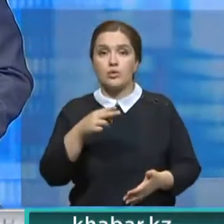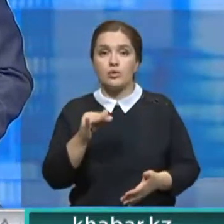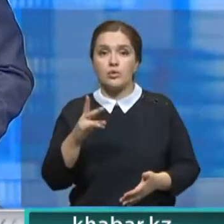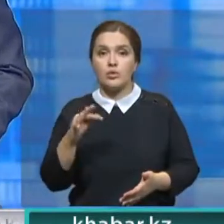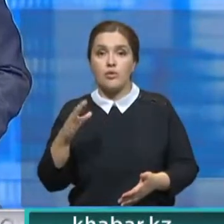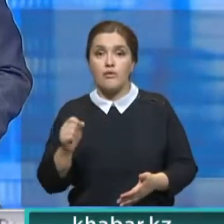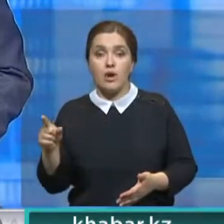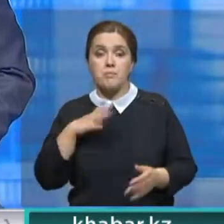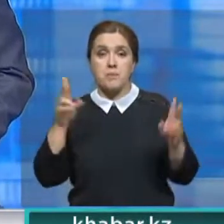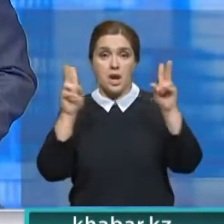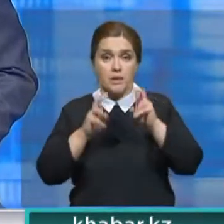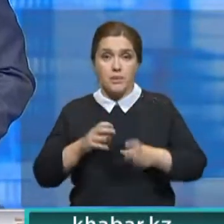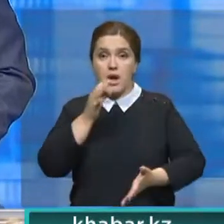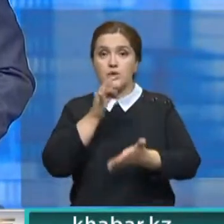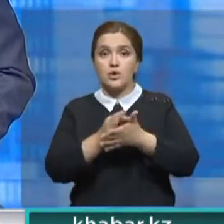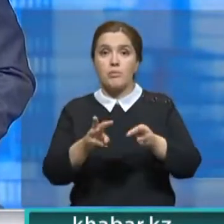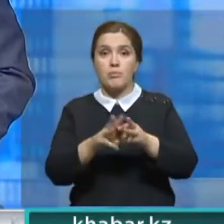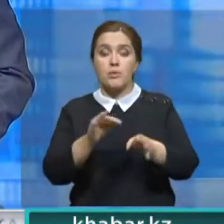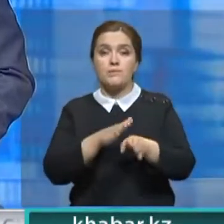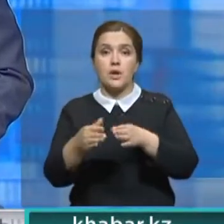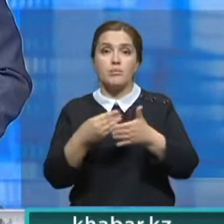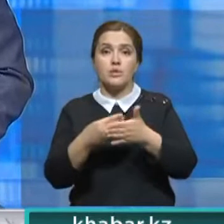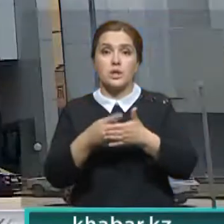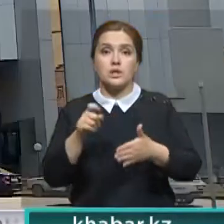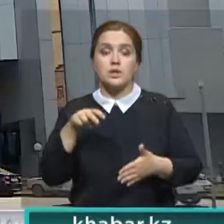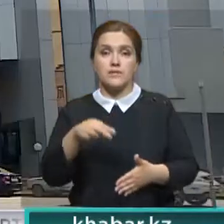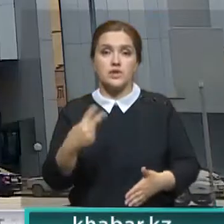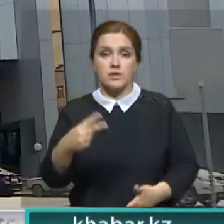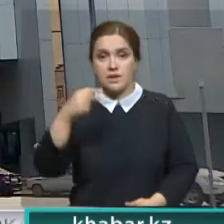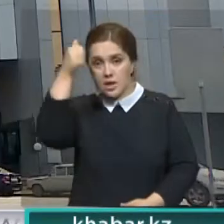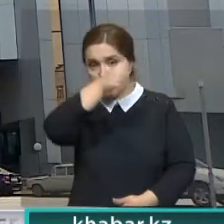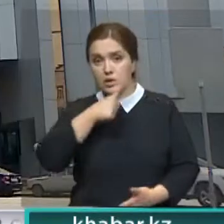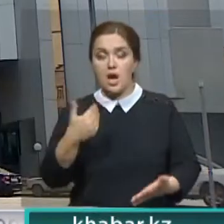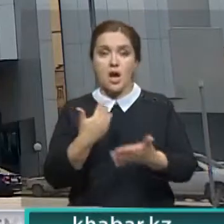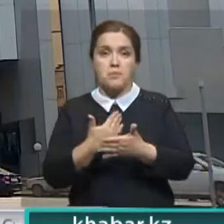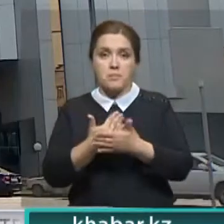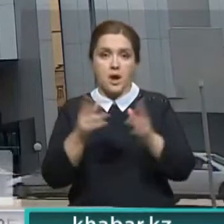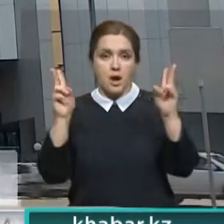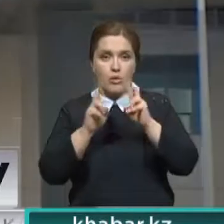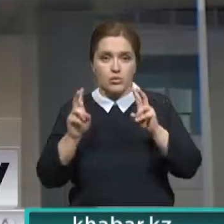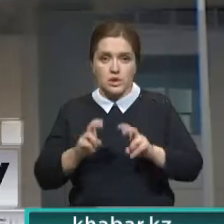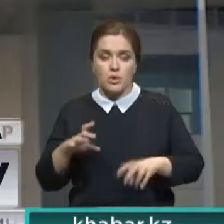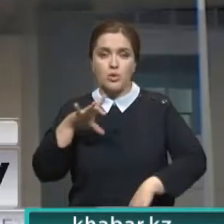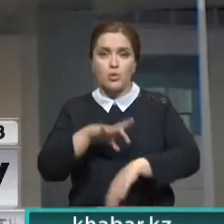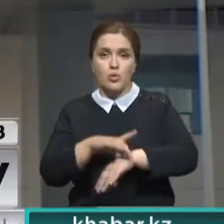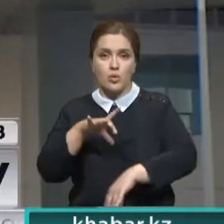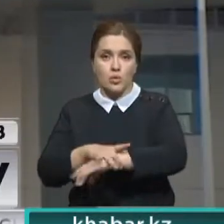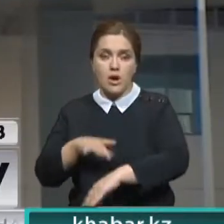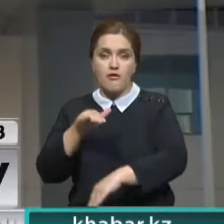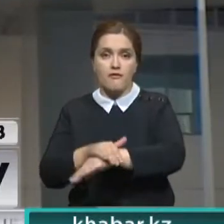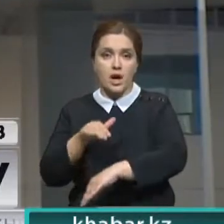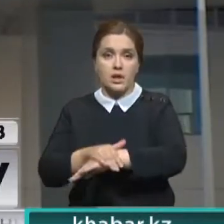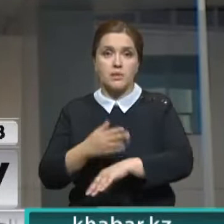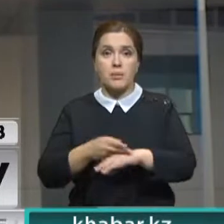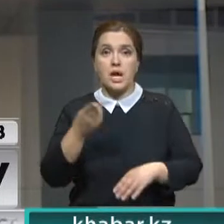Годуновой. Там накануне рассмотрели отчет правительства по исполнению бюджета за 2020 год. К примеру, аудиторы установили факты, когда